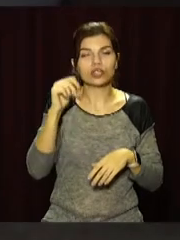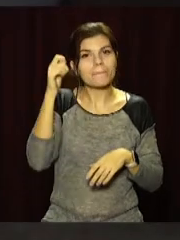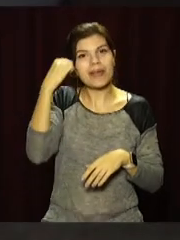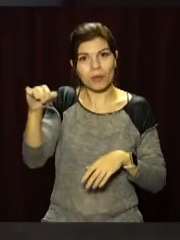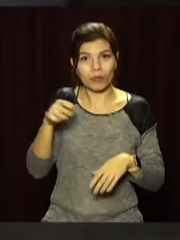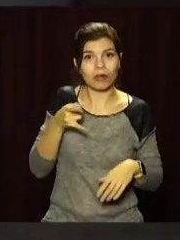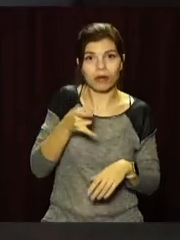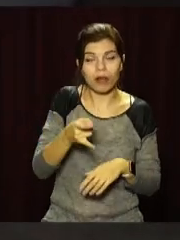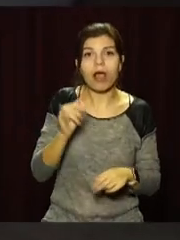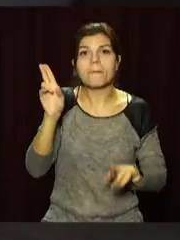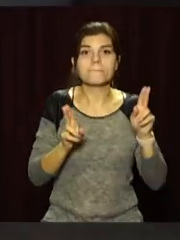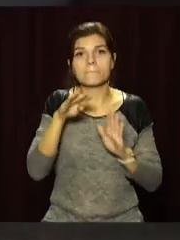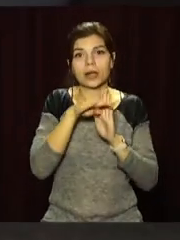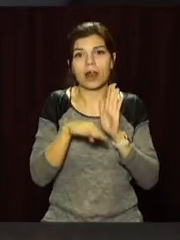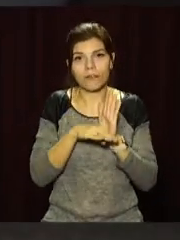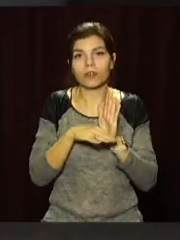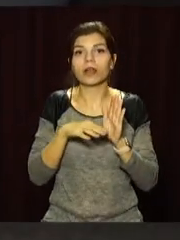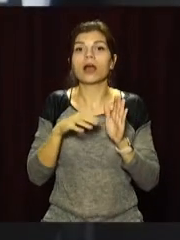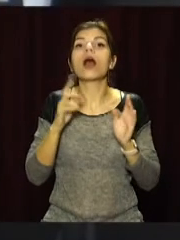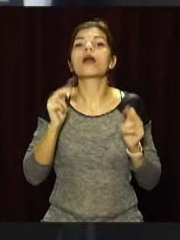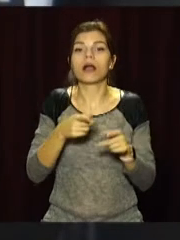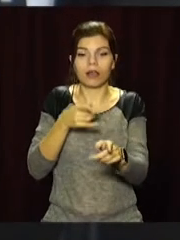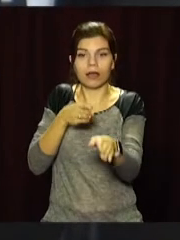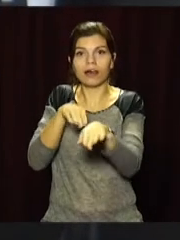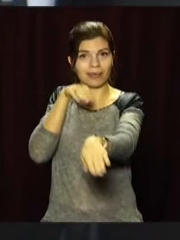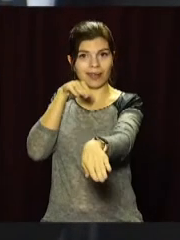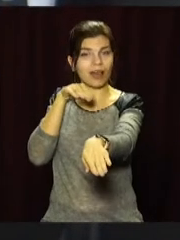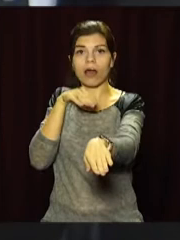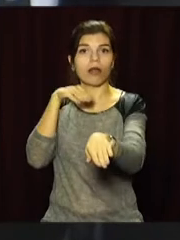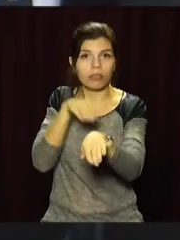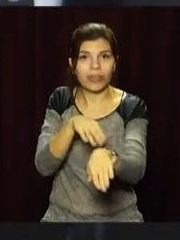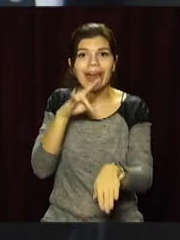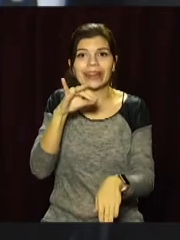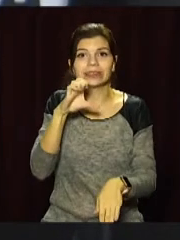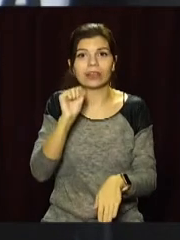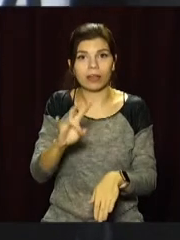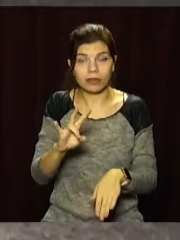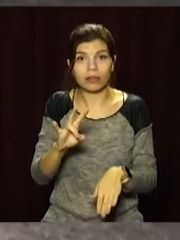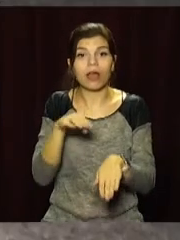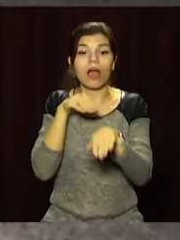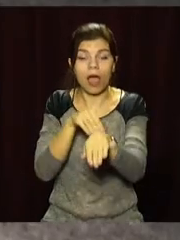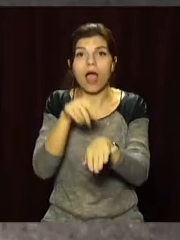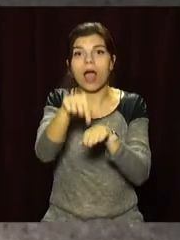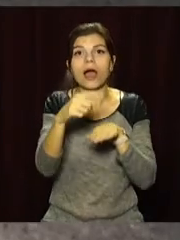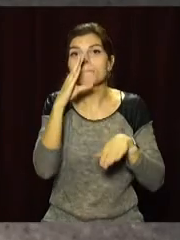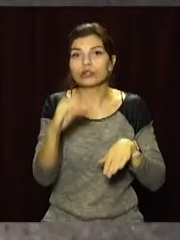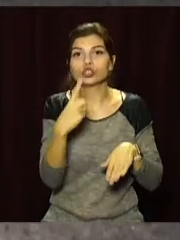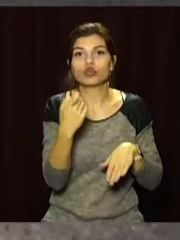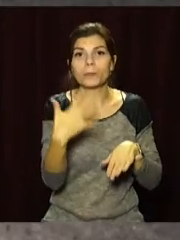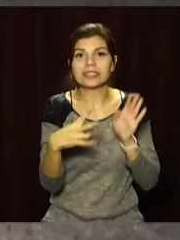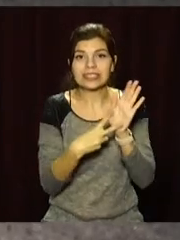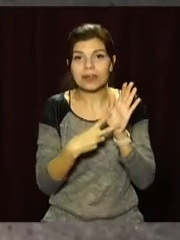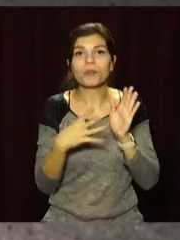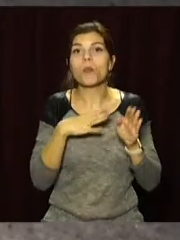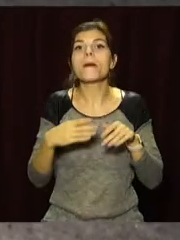Його водій не дотримався безпечної дистанції та врізався в Нісан. Той у свою чергу зіткнувся з маршруткою 157, що